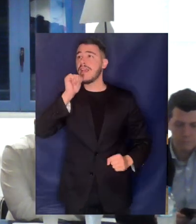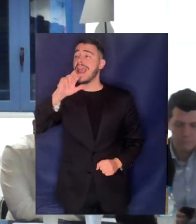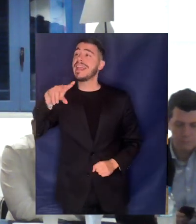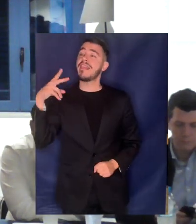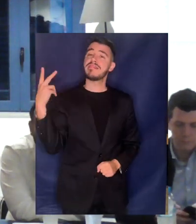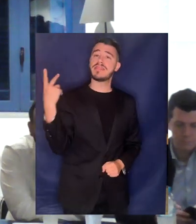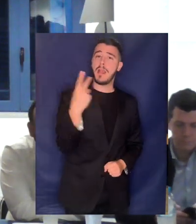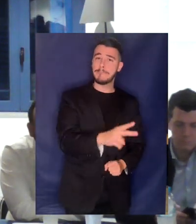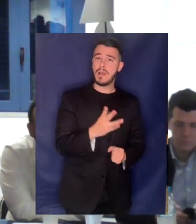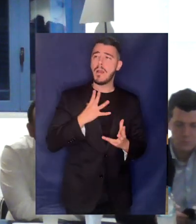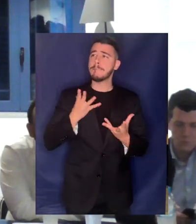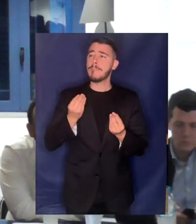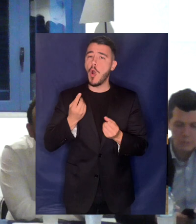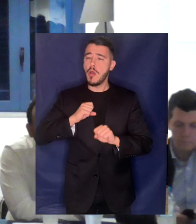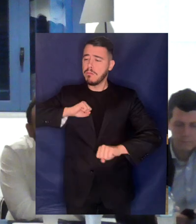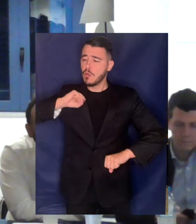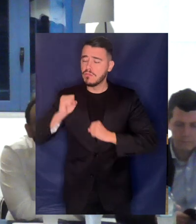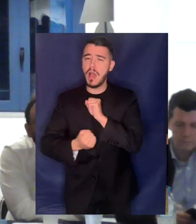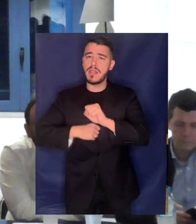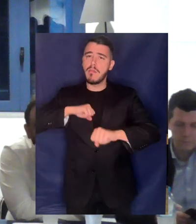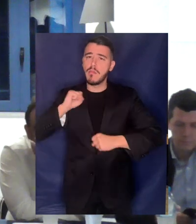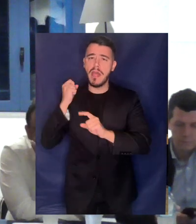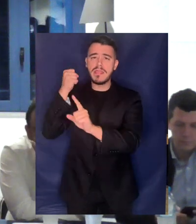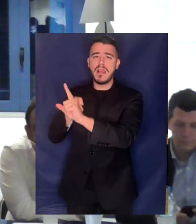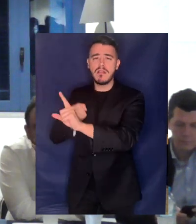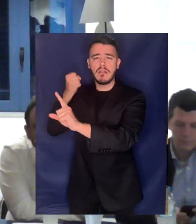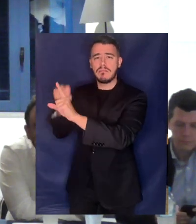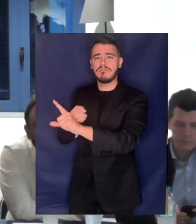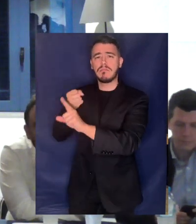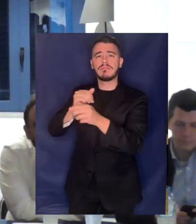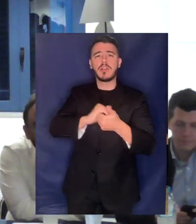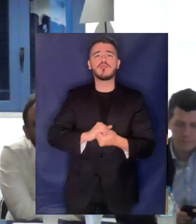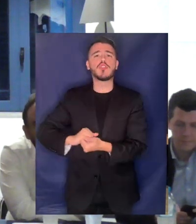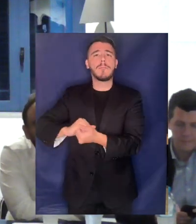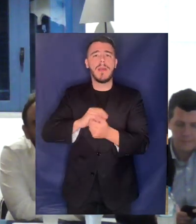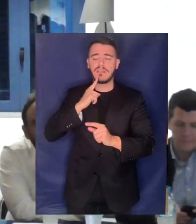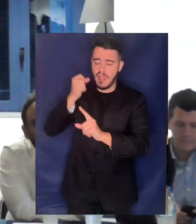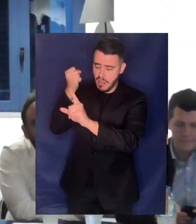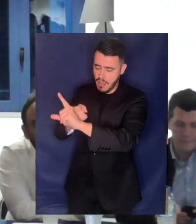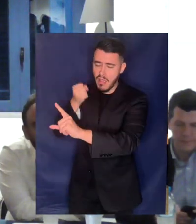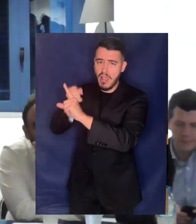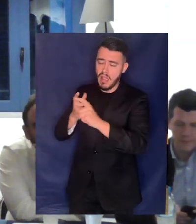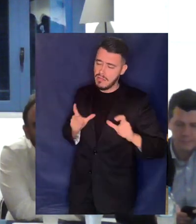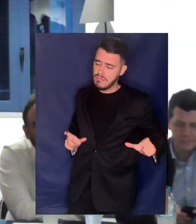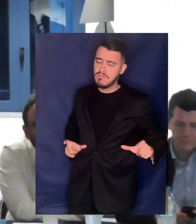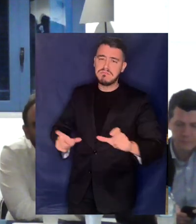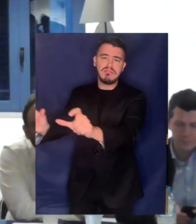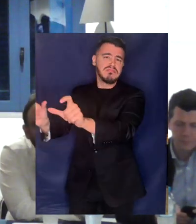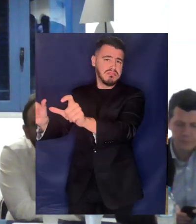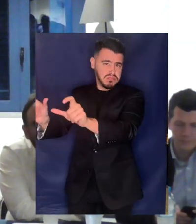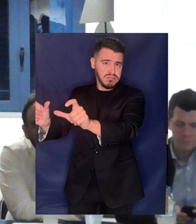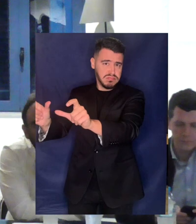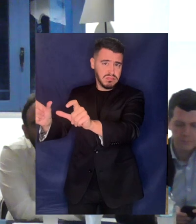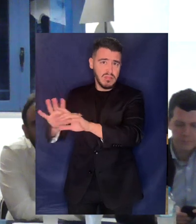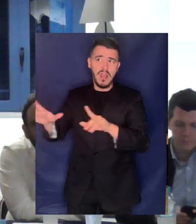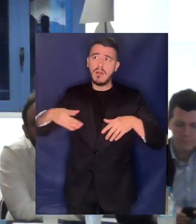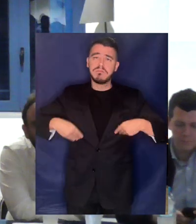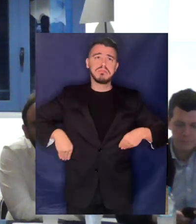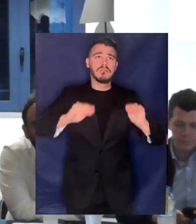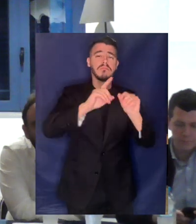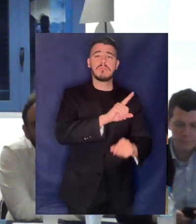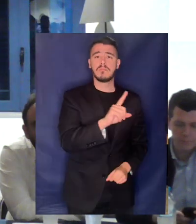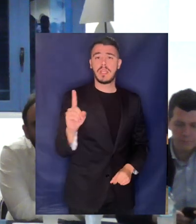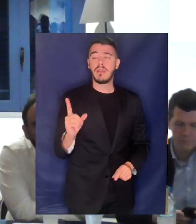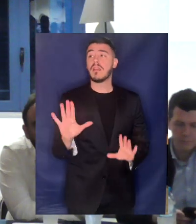δώσει και οι εργαζόμενοι και τα σωματεία τους όλο αυτό το διάστημα απέναντι στις πολιτικές αυτές και σίγουρα έχουμε και μια νέα γενιά που